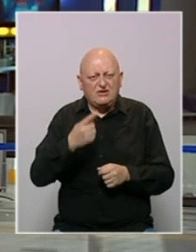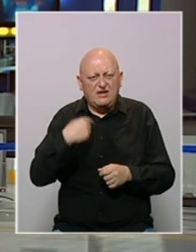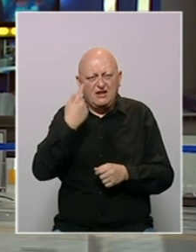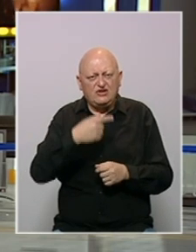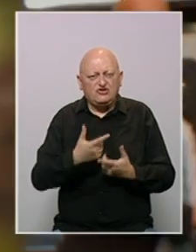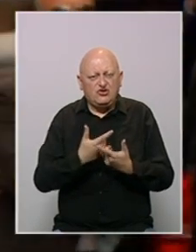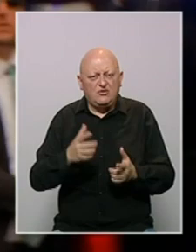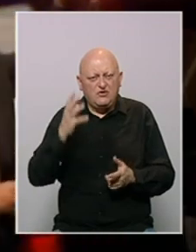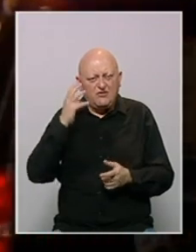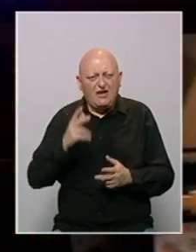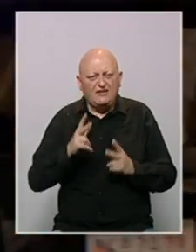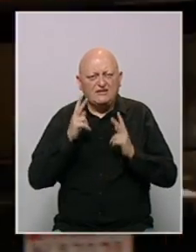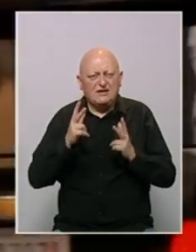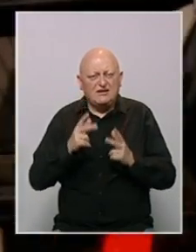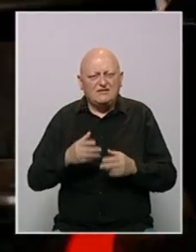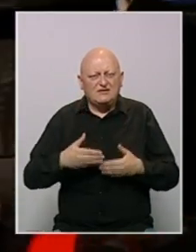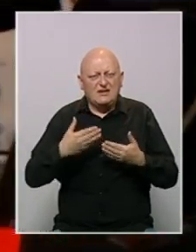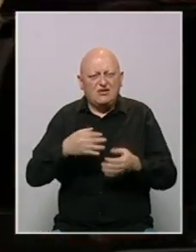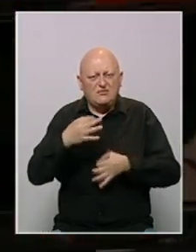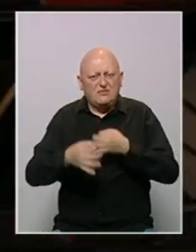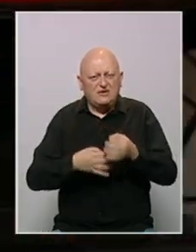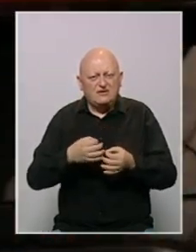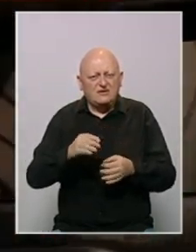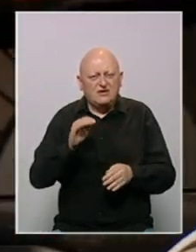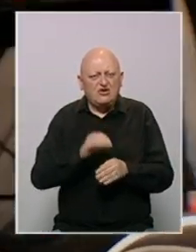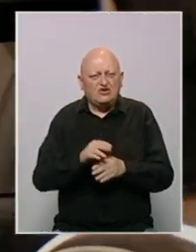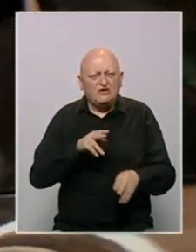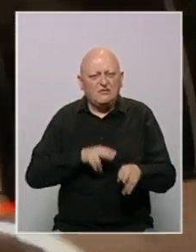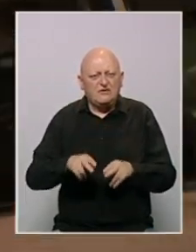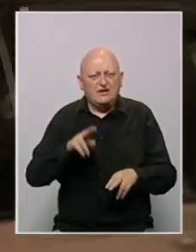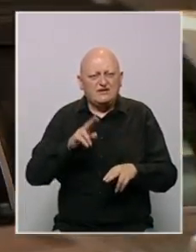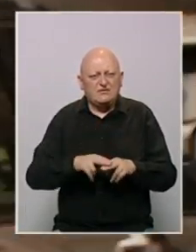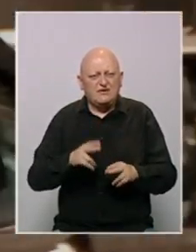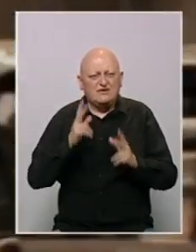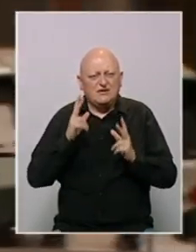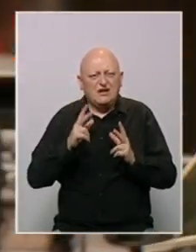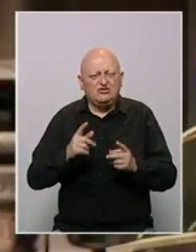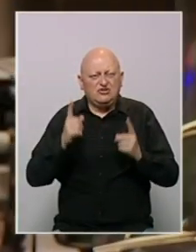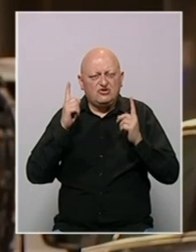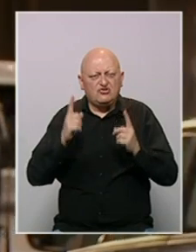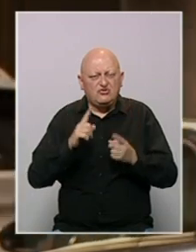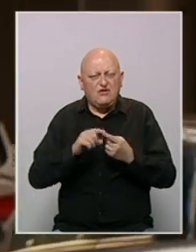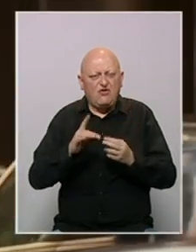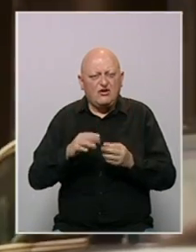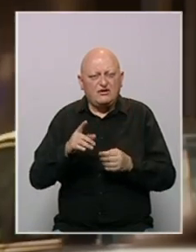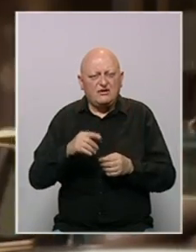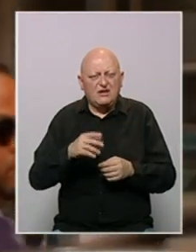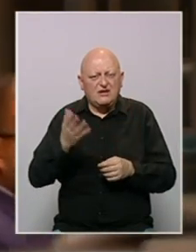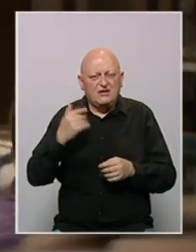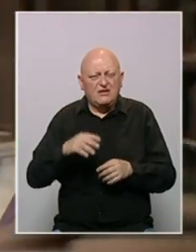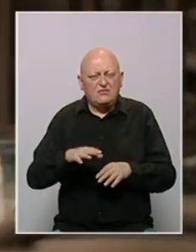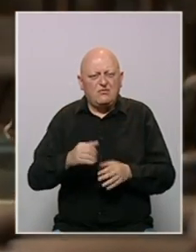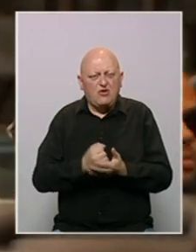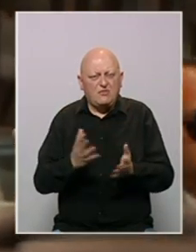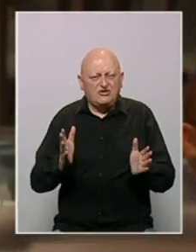rekao da je lično odobrio vladin zahtjev za nalog za pretres i otkrio da je Ministarstvo pravde zatražilo od suda na Floridi da se